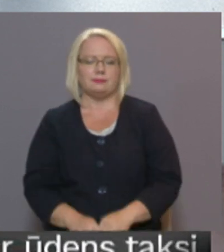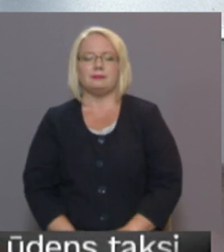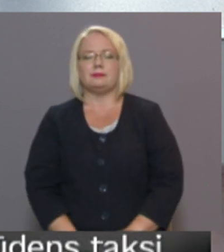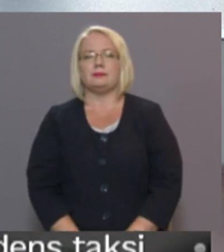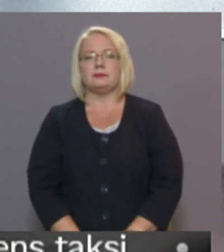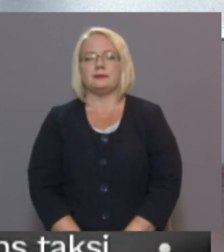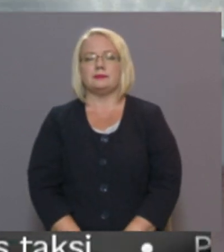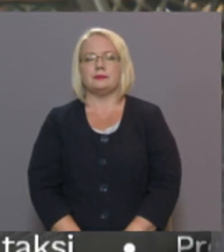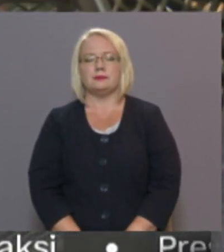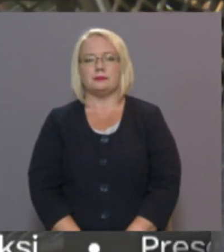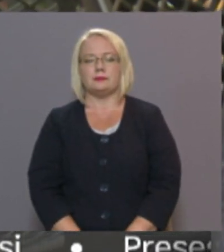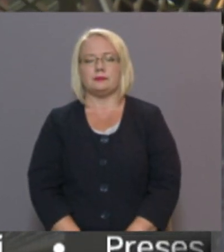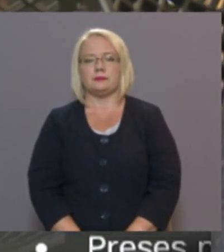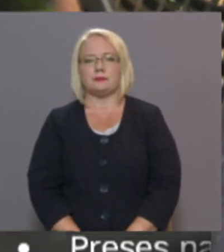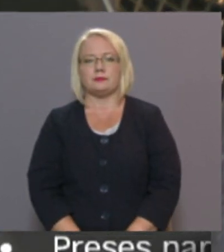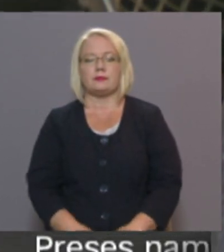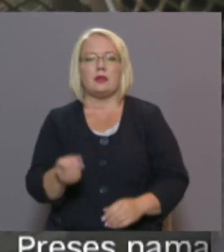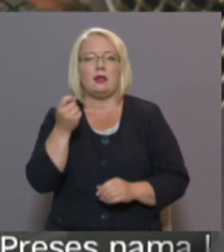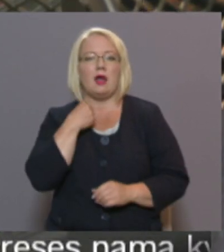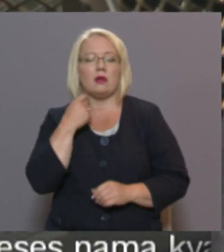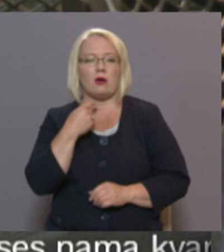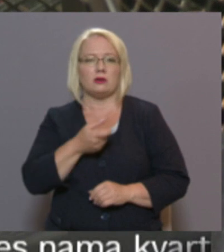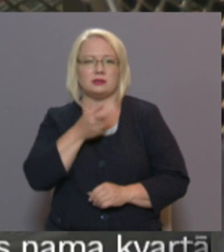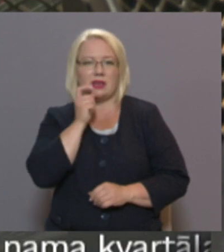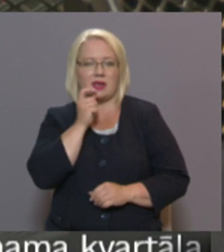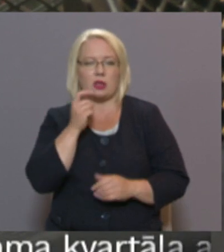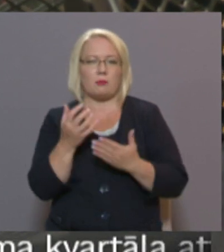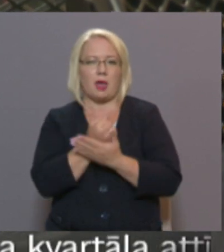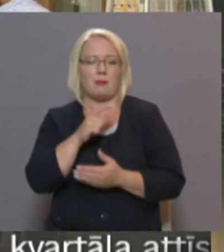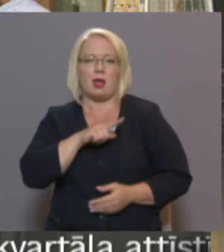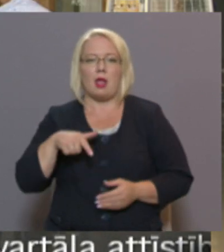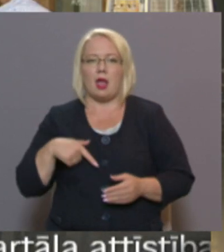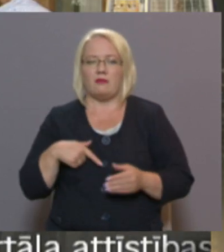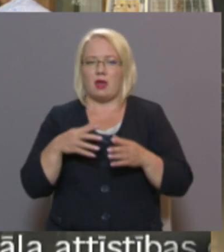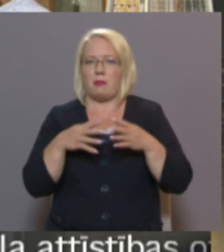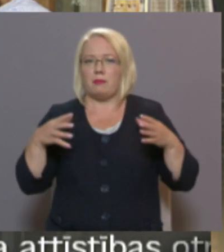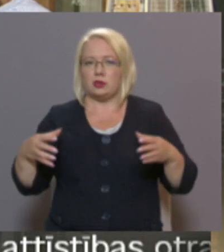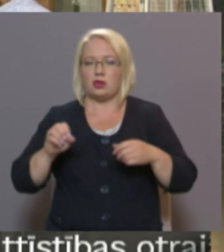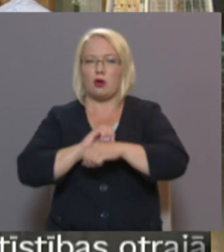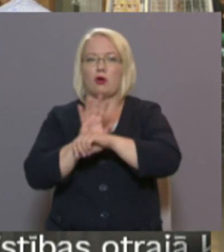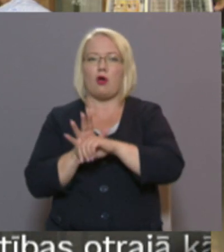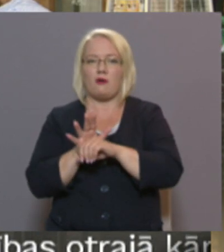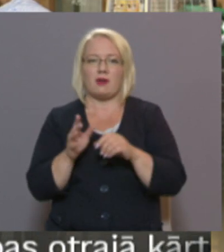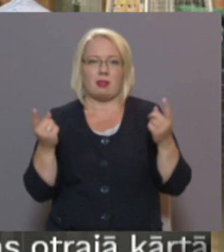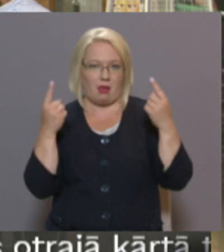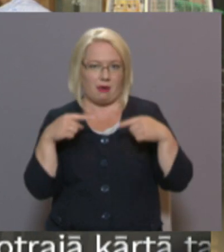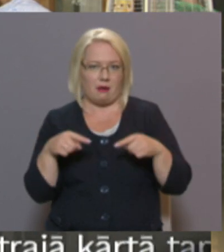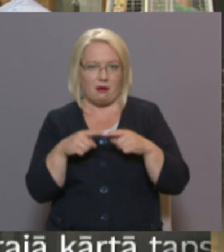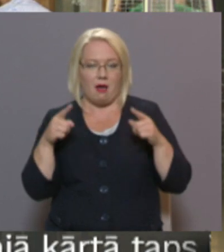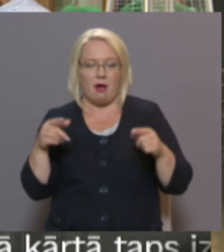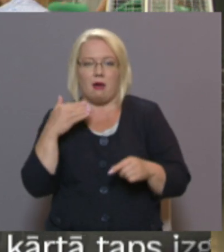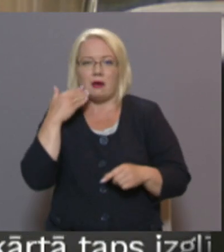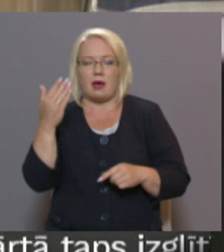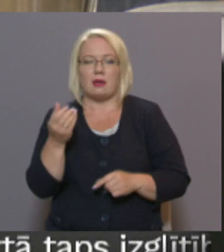Kozina sižatā. Alkoholsko dzērienu pieejamība Latvijā paplašanājās COVID-19 pandēmijas laikā, kad